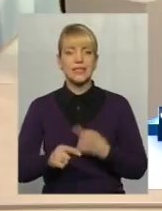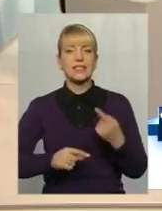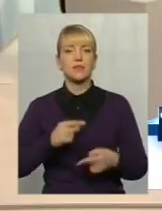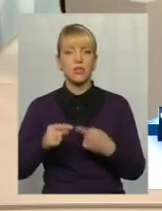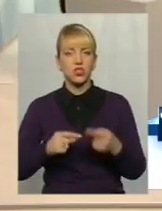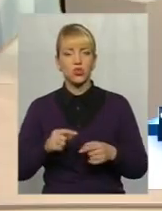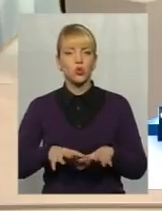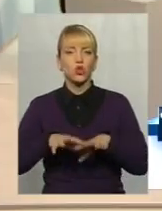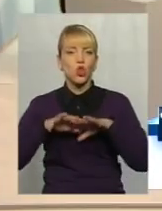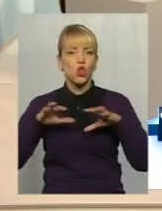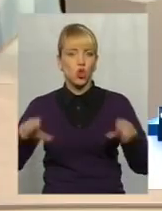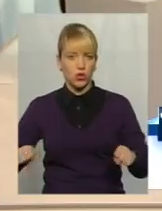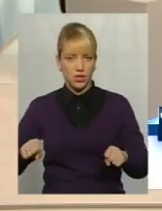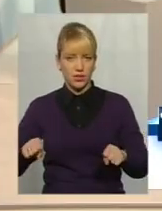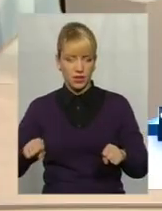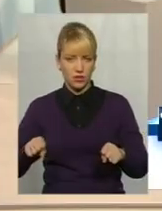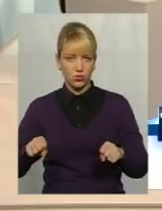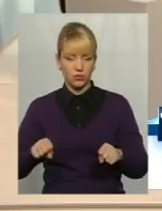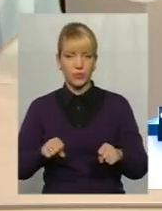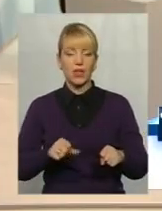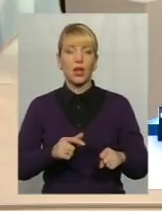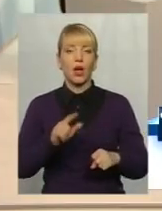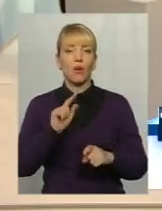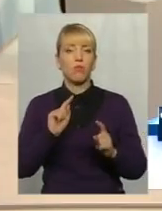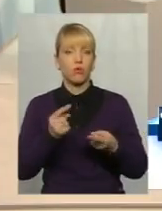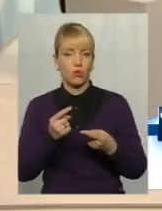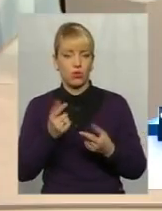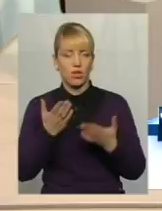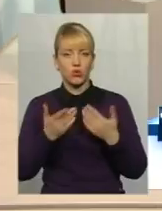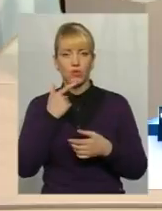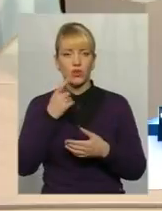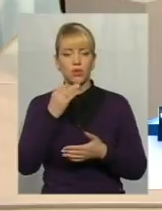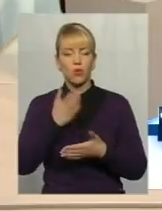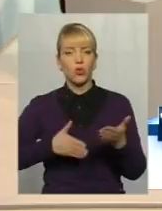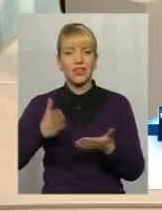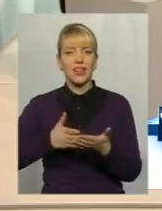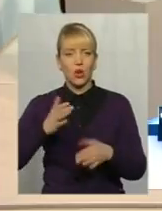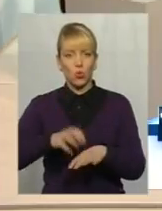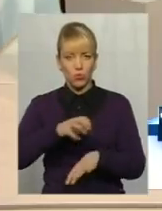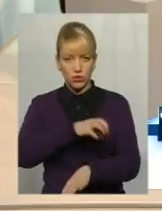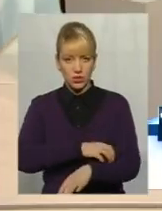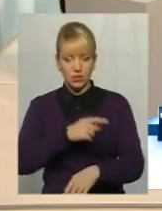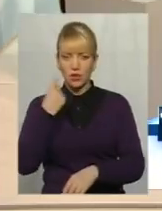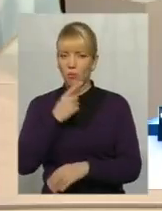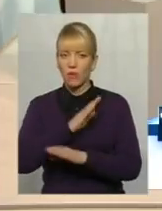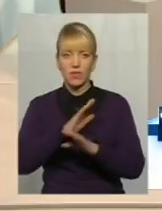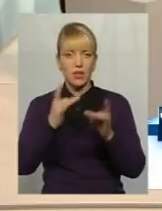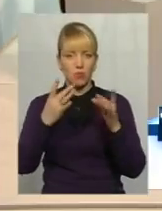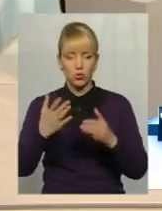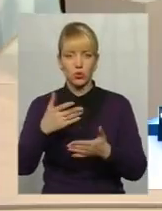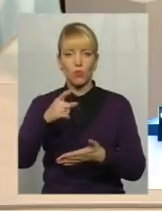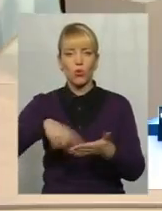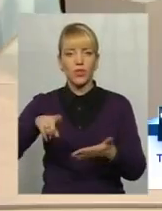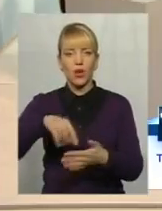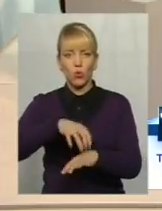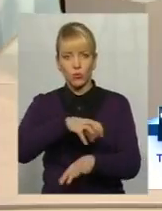тоталітарною. Бо навіть коли ми говоримо про декомунізацію, ми часом забуваємо, що йдеться не просто про декомунізацію,